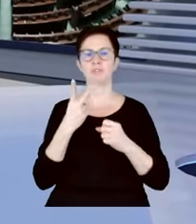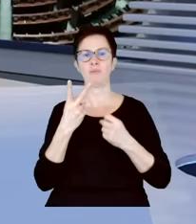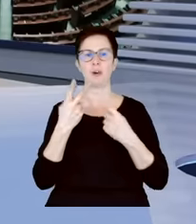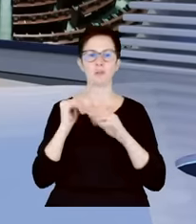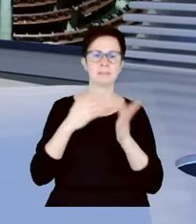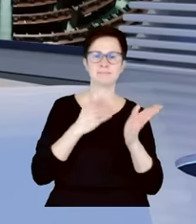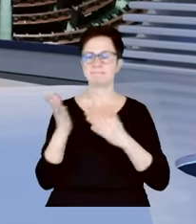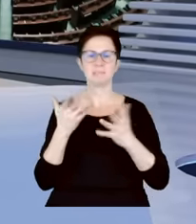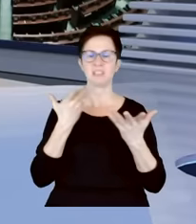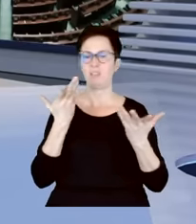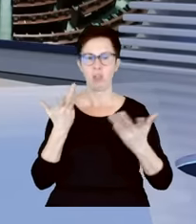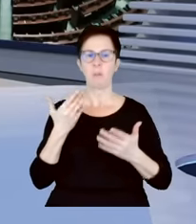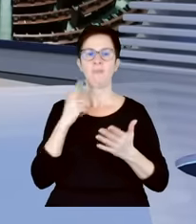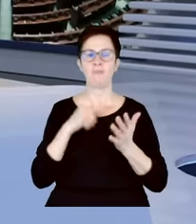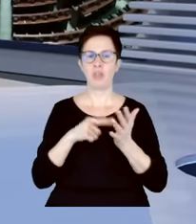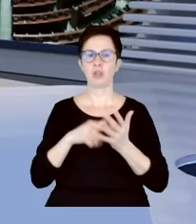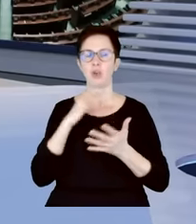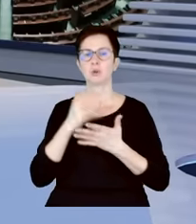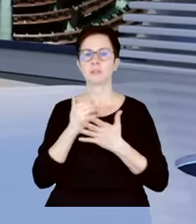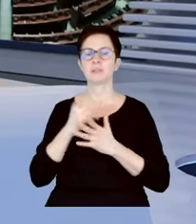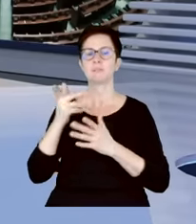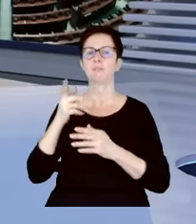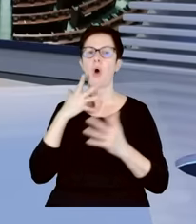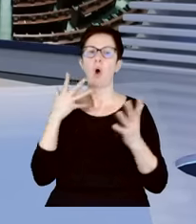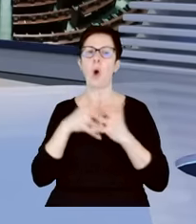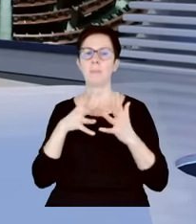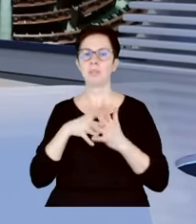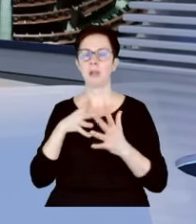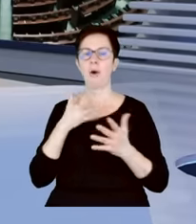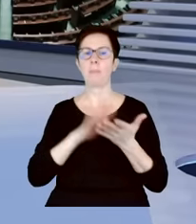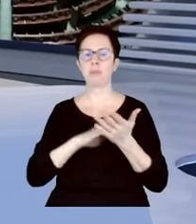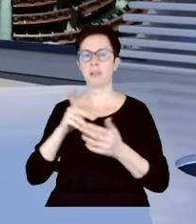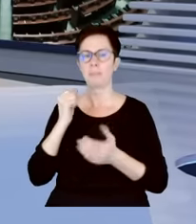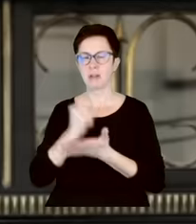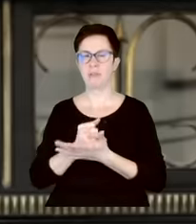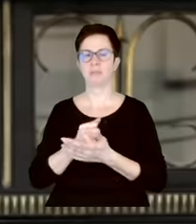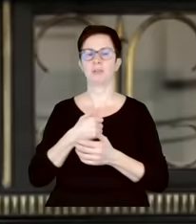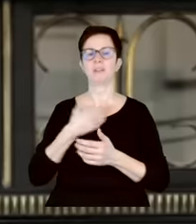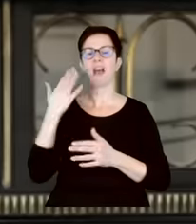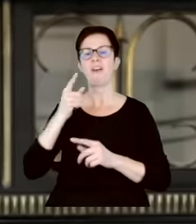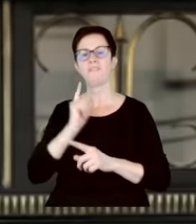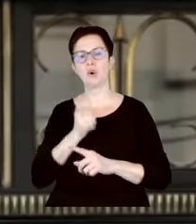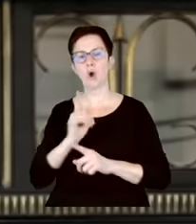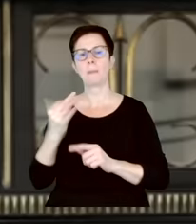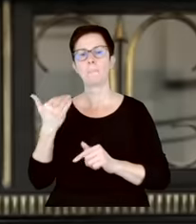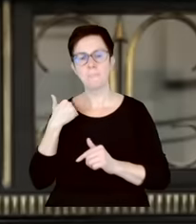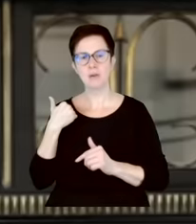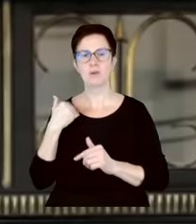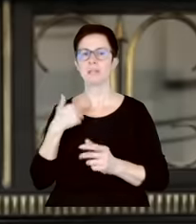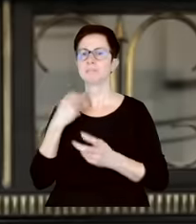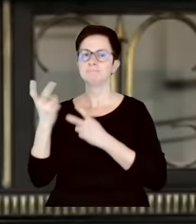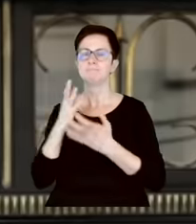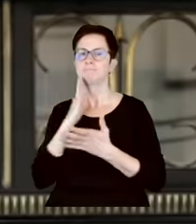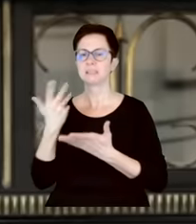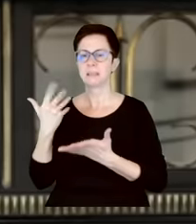rzeczywiście korzystamy z opinii prawnych, korzystamy z komentarzy, korzystamy z orzecznictwa. Natomiast to, z czym mamy dzisiaj do czynienia,